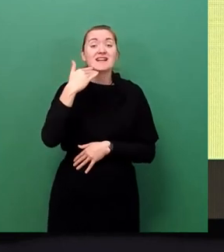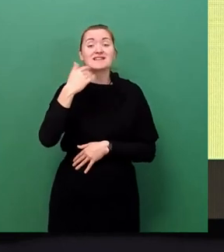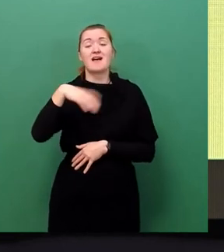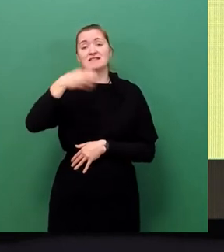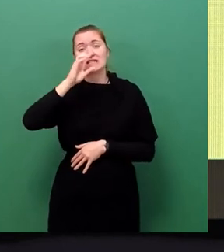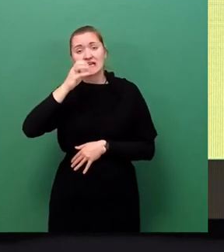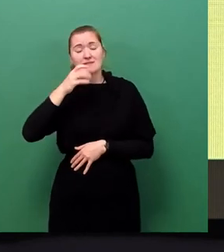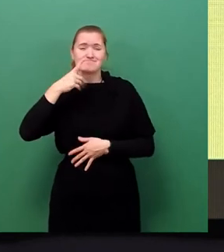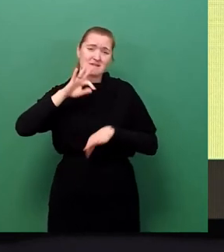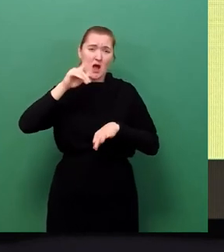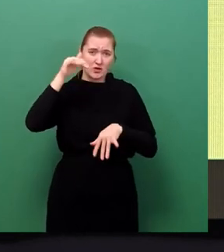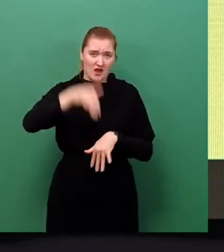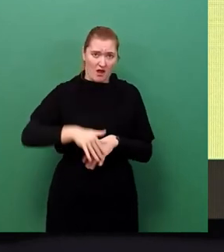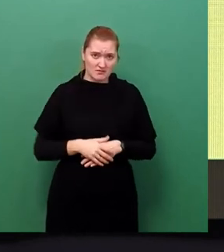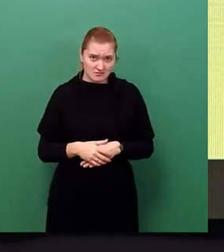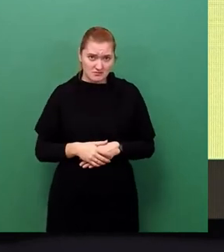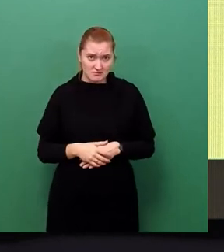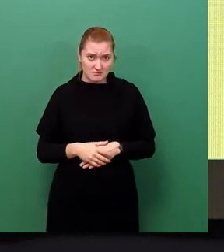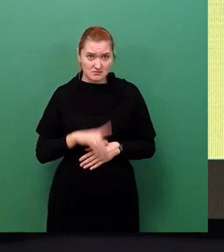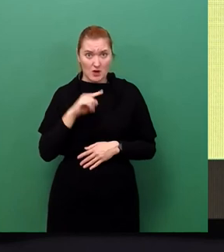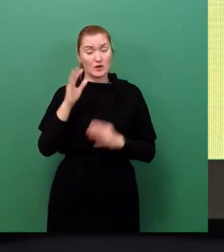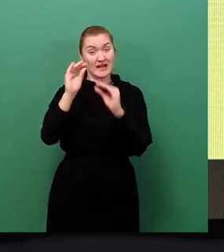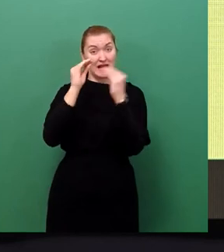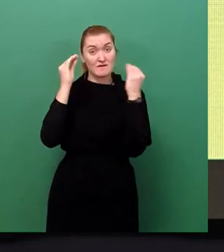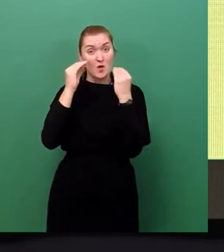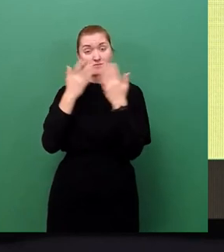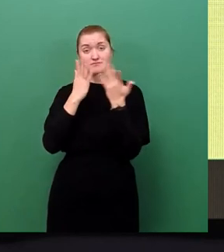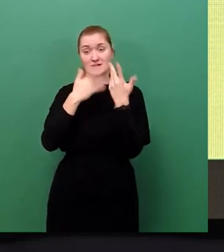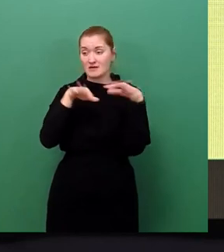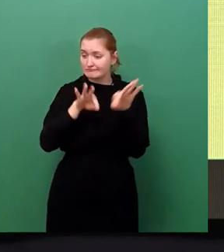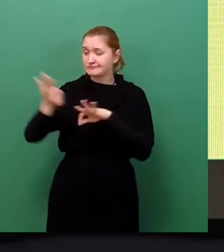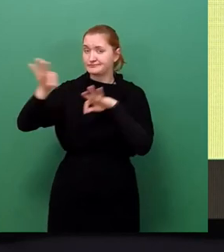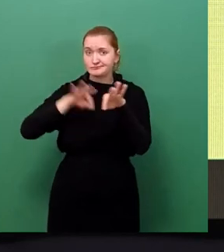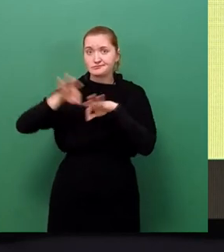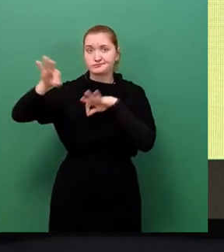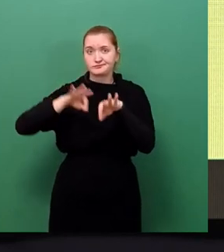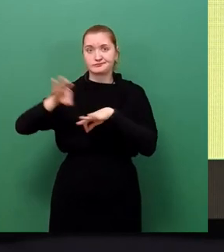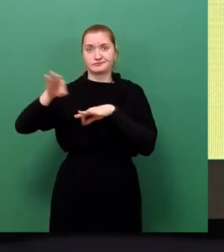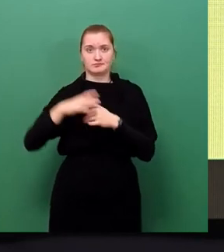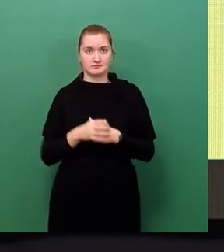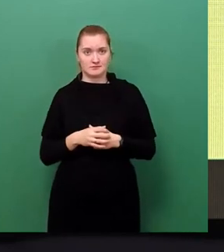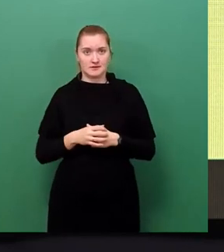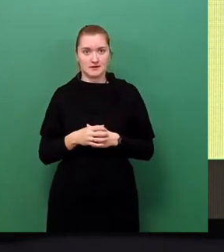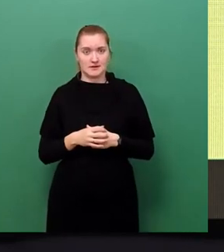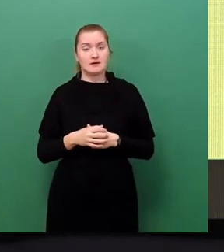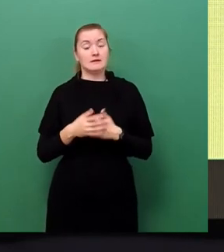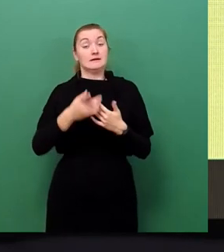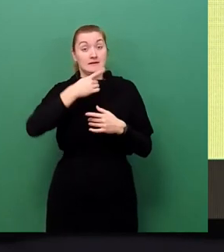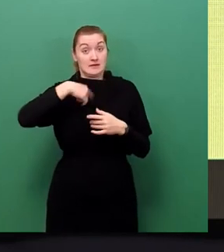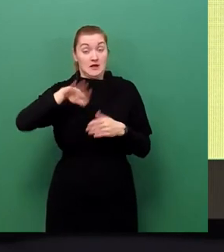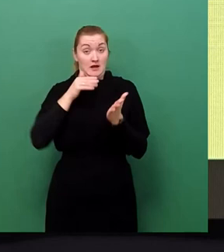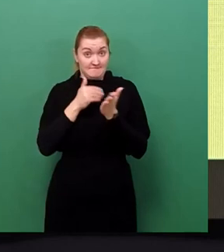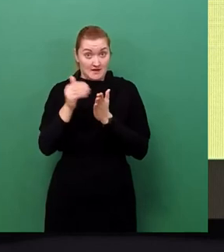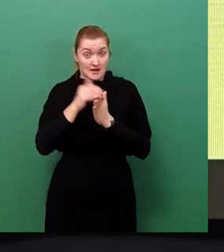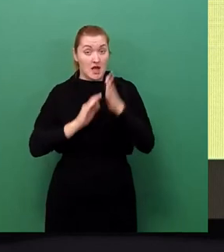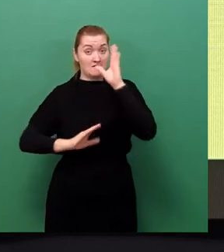und dass es vor allen Dingen auch darum geht, Informationen auch weiter zu tragen. Wir werden einerseits den Erfahrungsaustausch, den wir